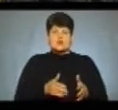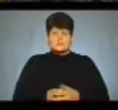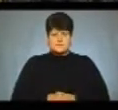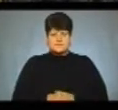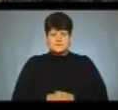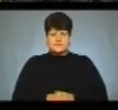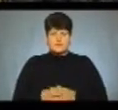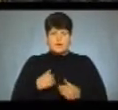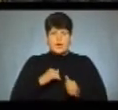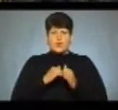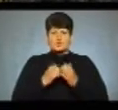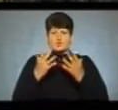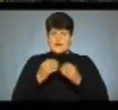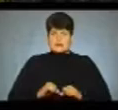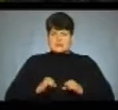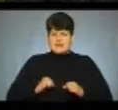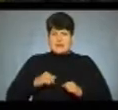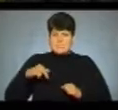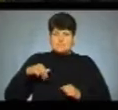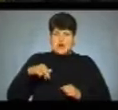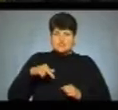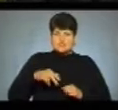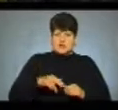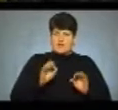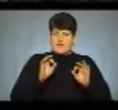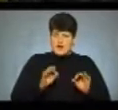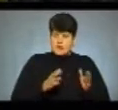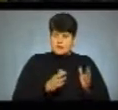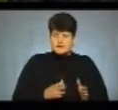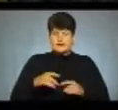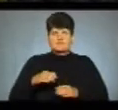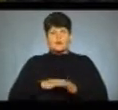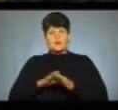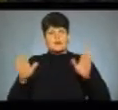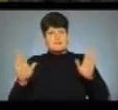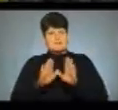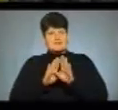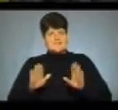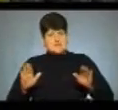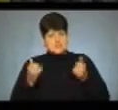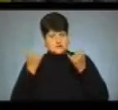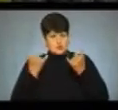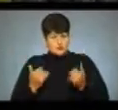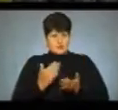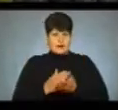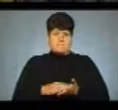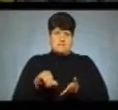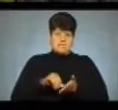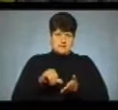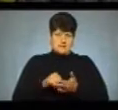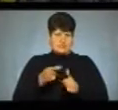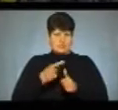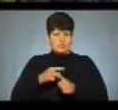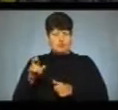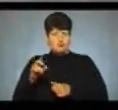кожного дня старалися і маршрувати, і виконувати пісні, які сьогодні маємо представляти від імені